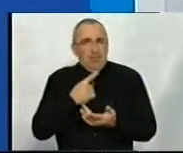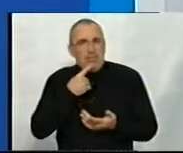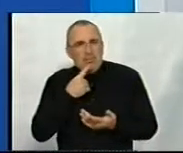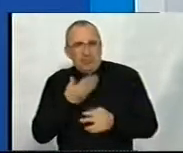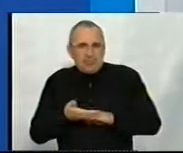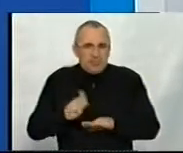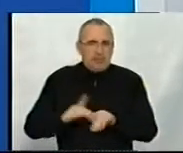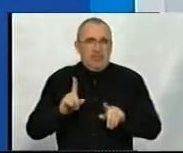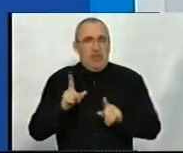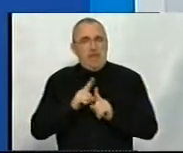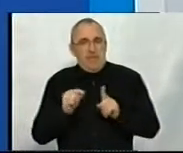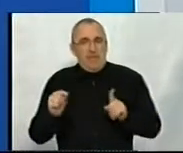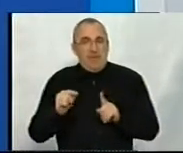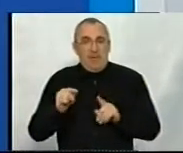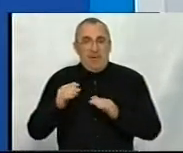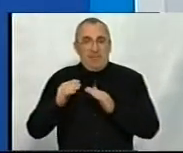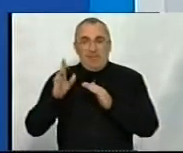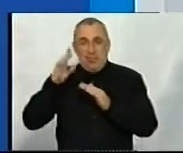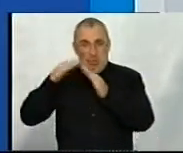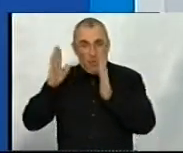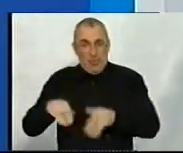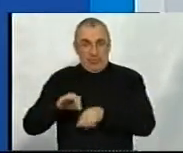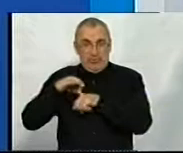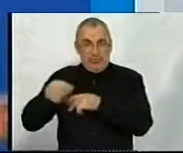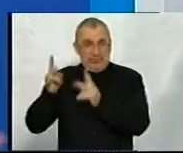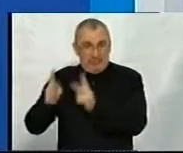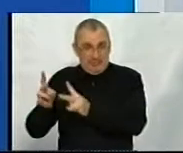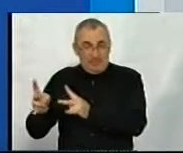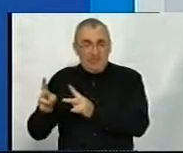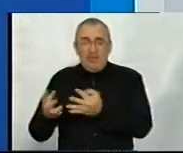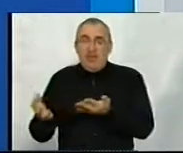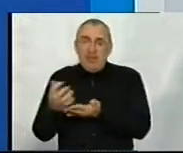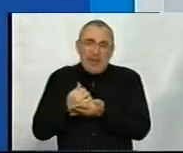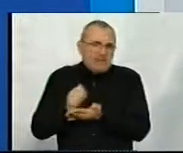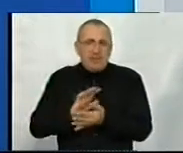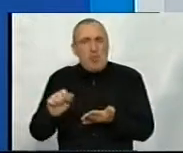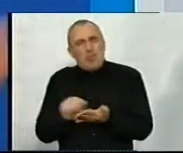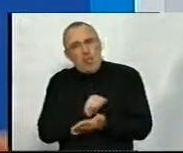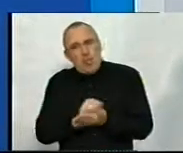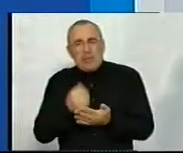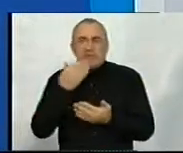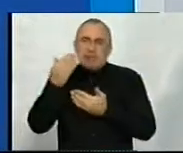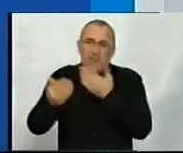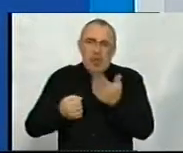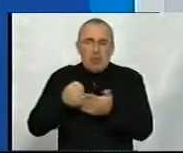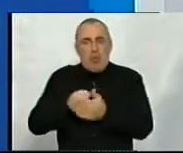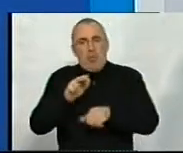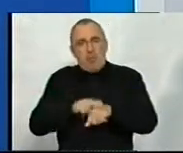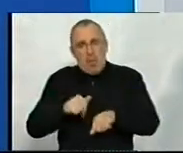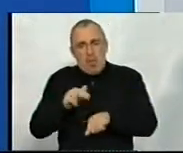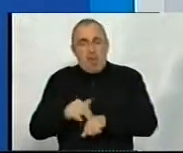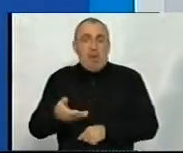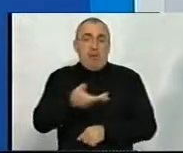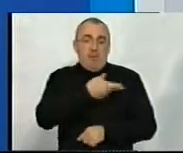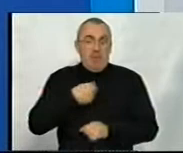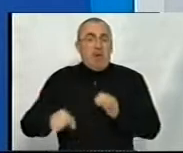правило, жертвы домашнего насилия, они не собирают, звичайно, документы, звернения до полиции. И